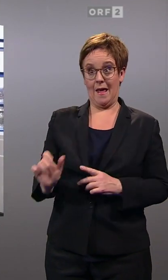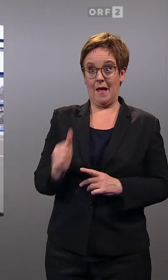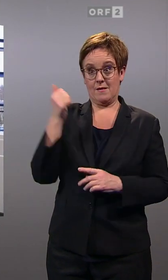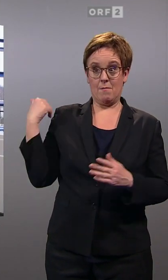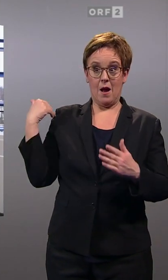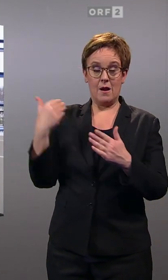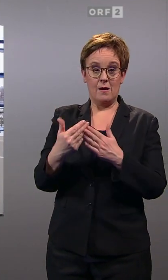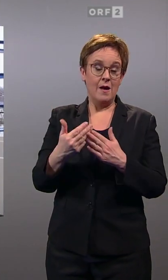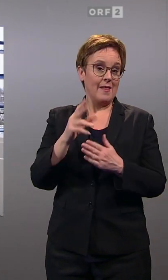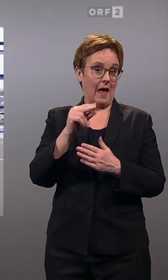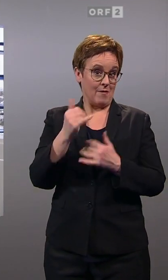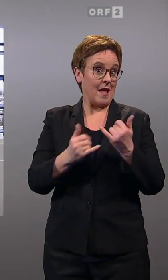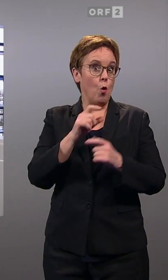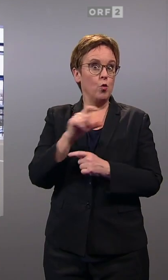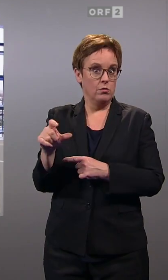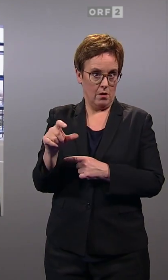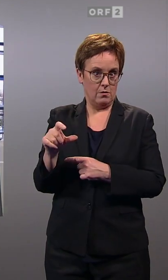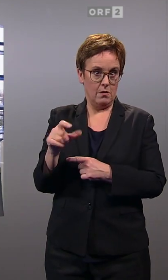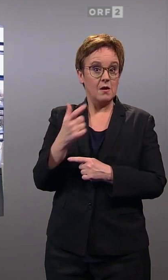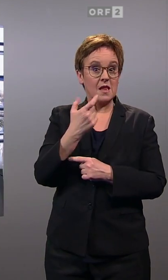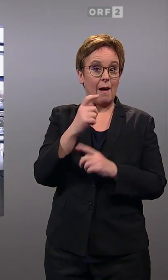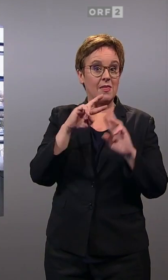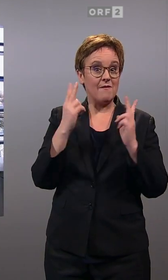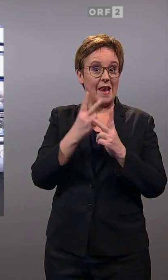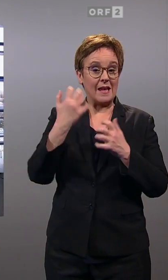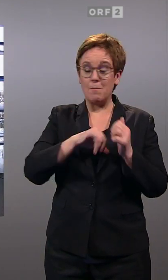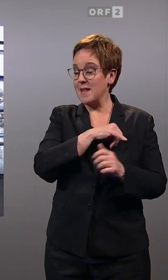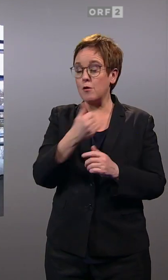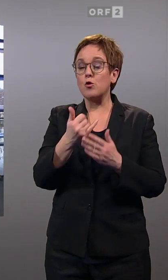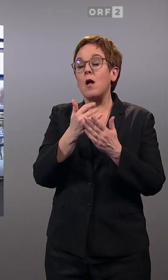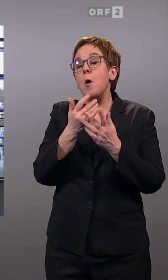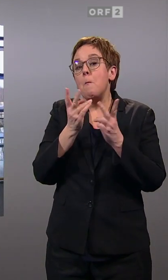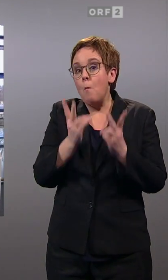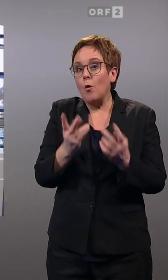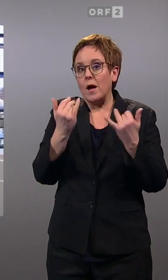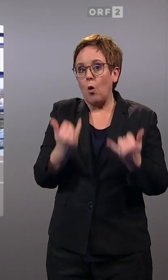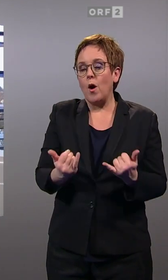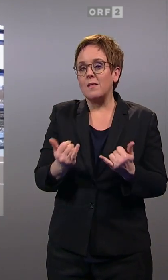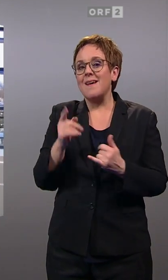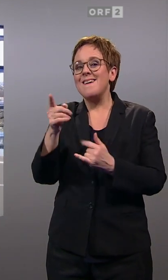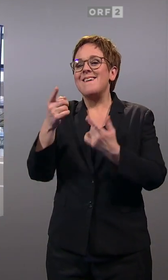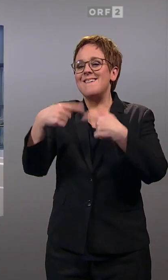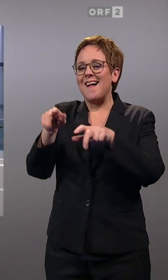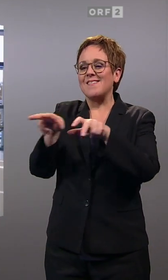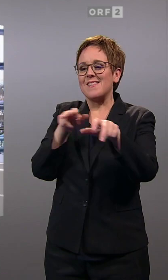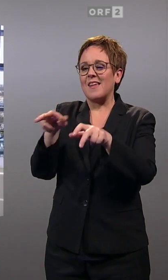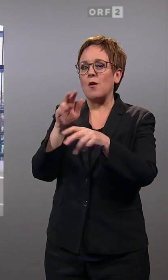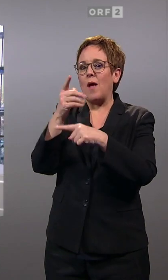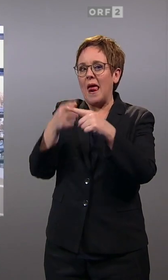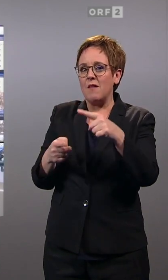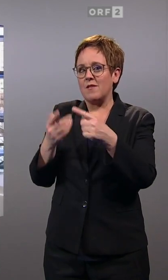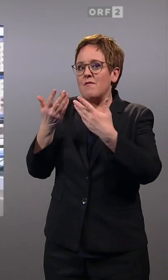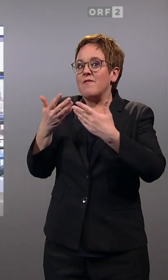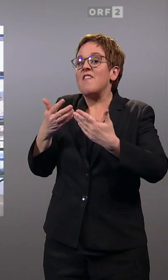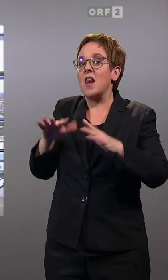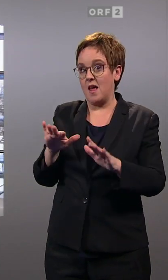Dreivierteljahrhundert, erst mal seit dem Zweiten Weltkrieg überhaupt, auch die absolute Mehrheit in der Landesregierung verlieren. Und das